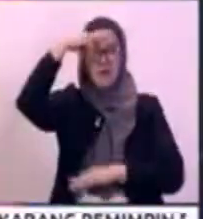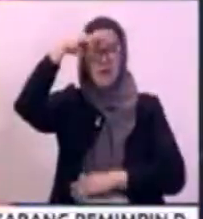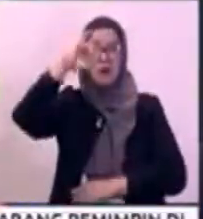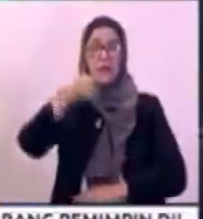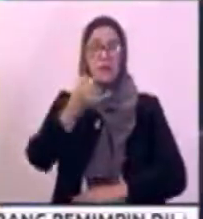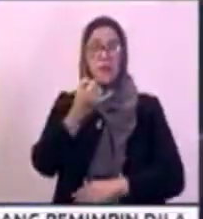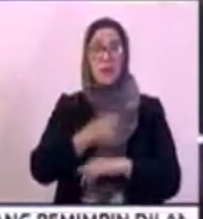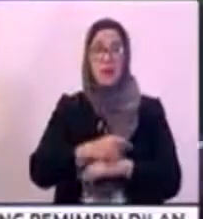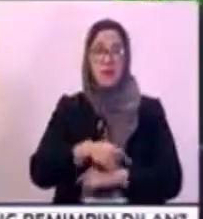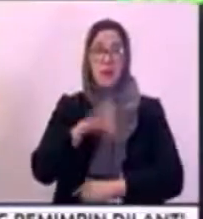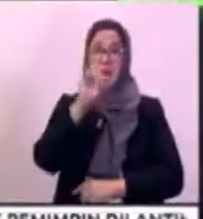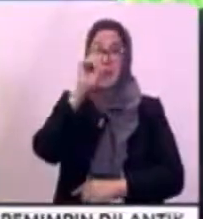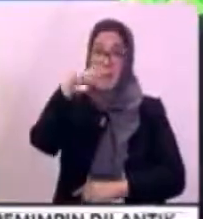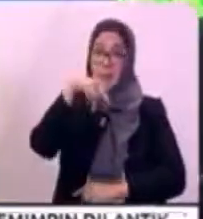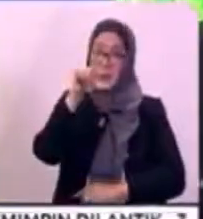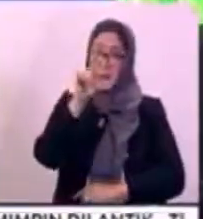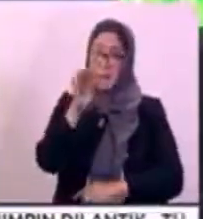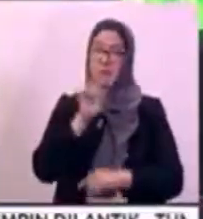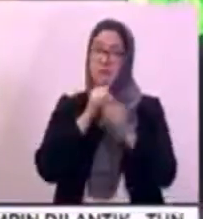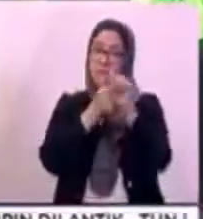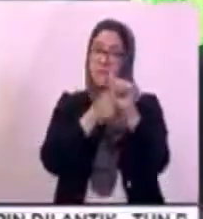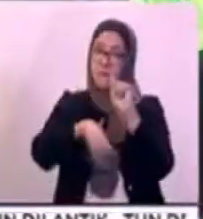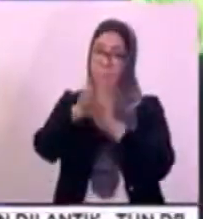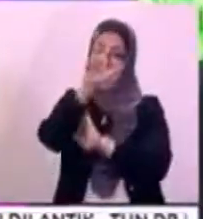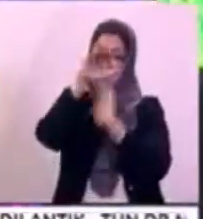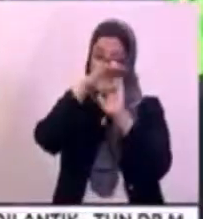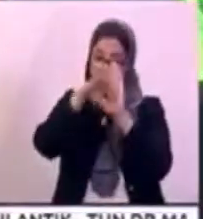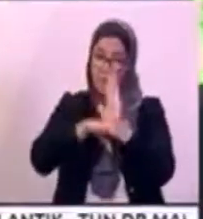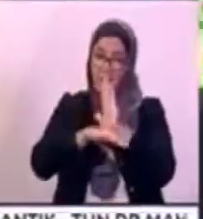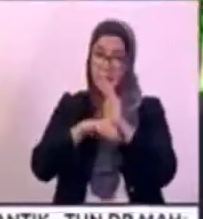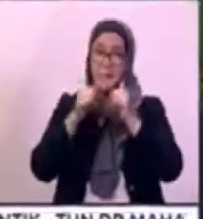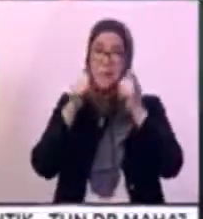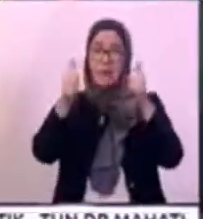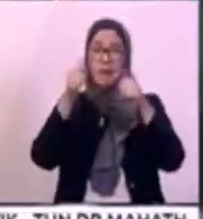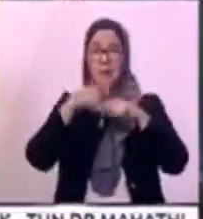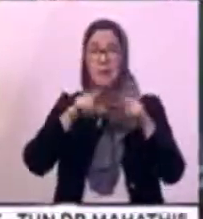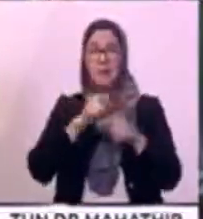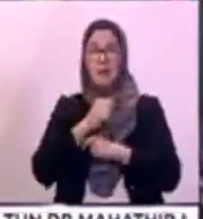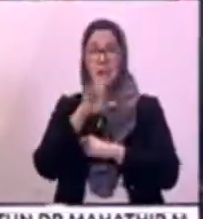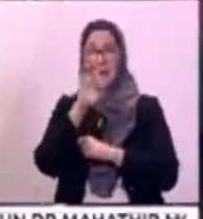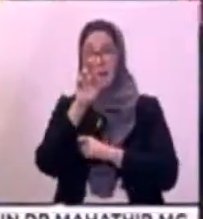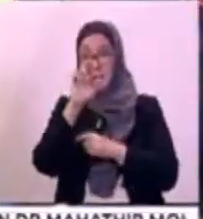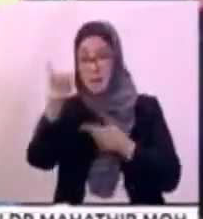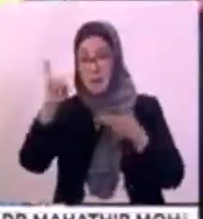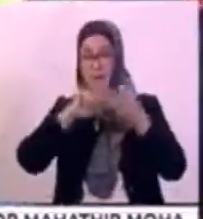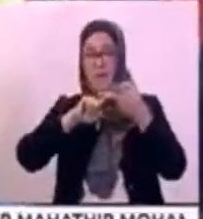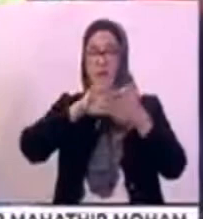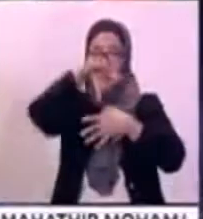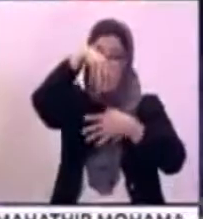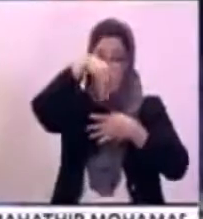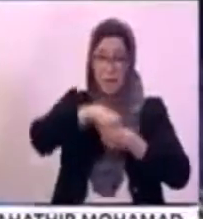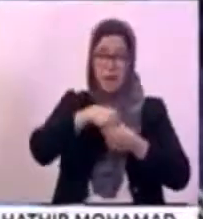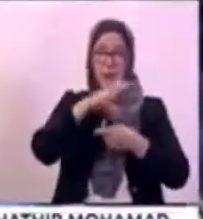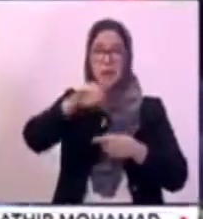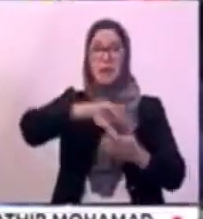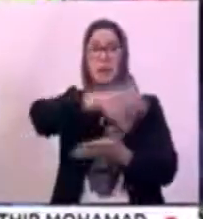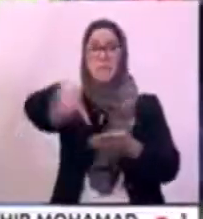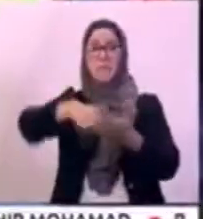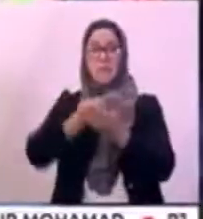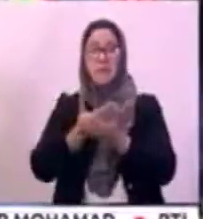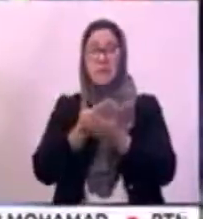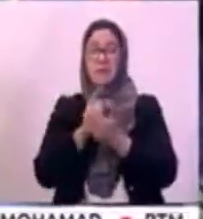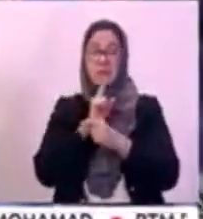DPLB berdasarkan tiga prinsip utama iaitu lestari, inklusiviti dan holistik. Ia turut mengandungi 33